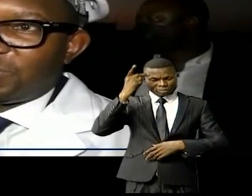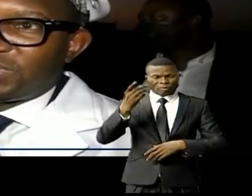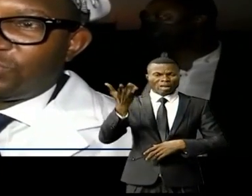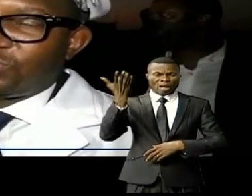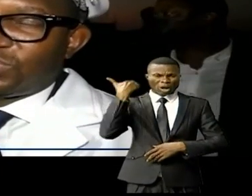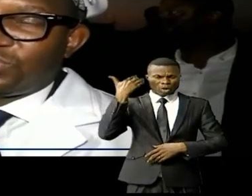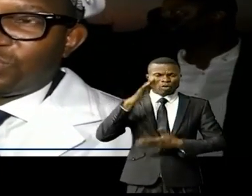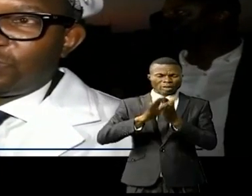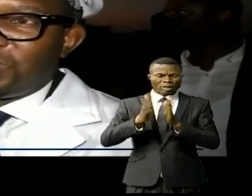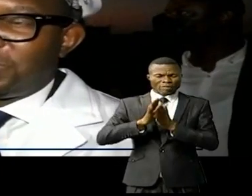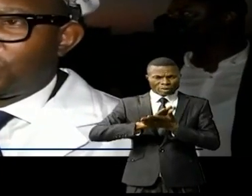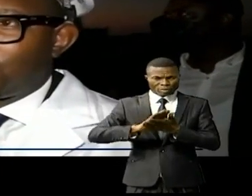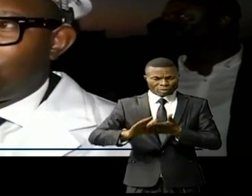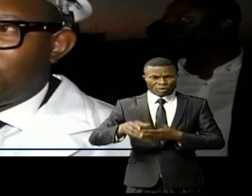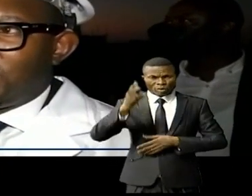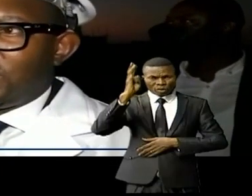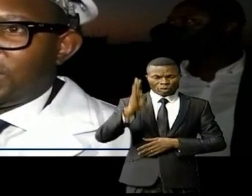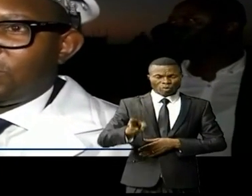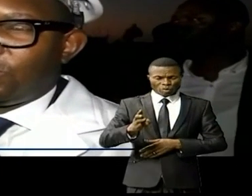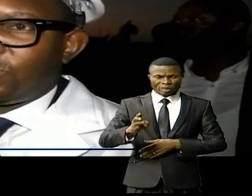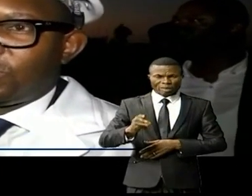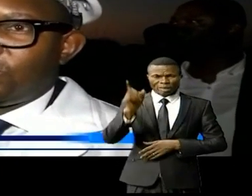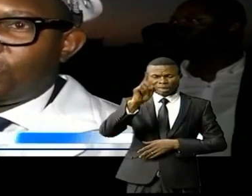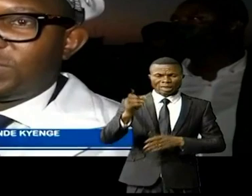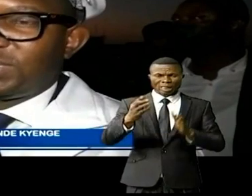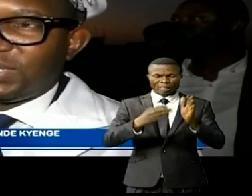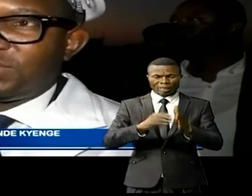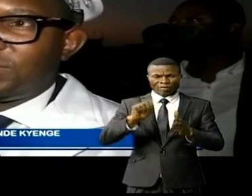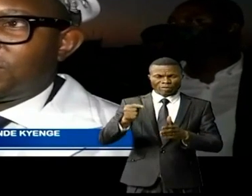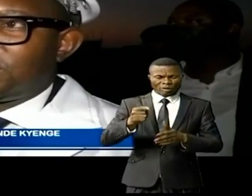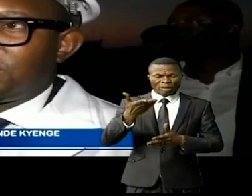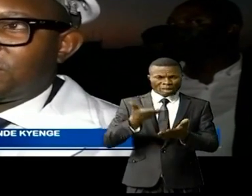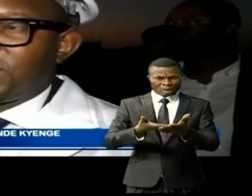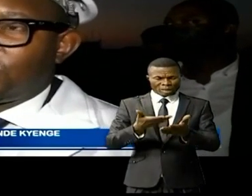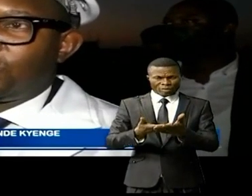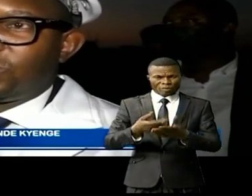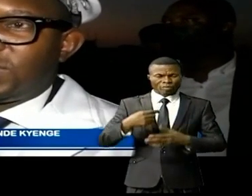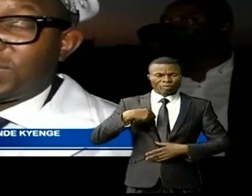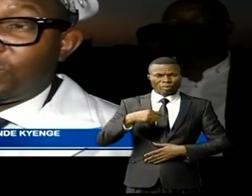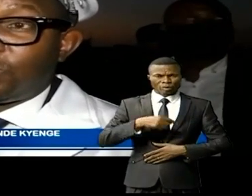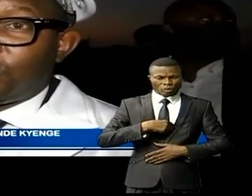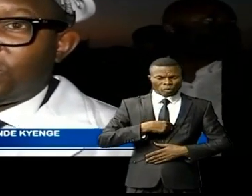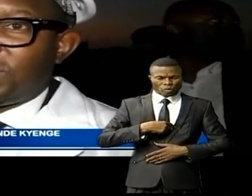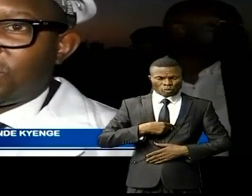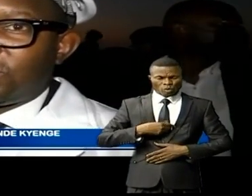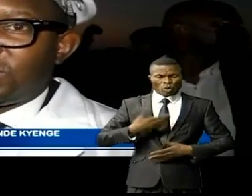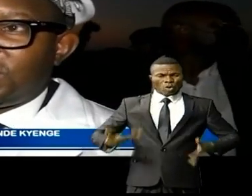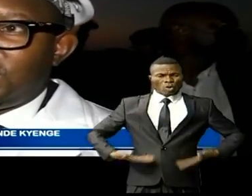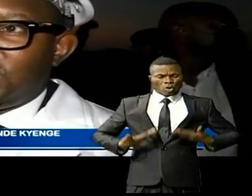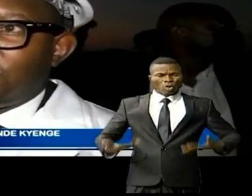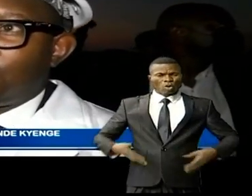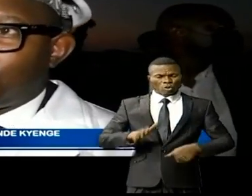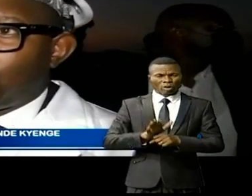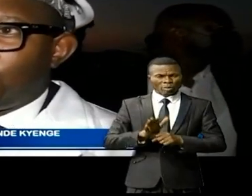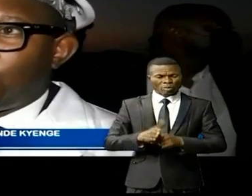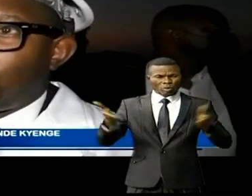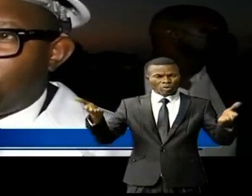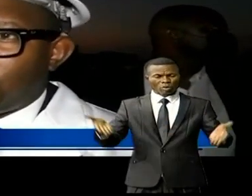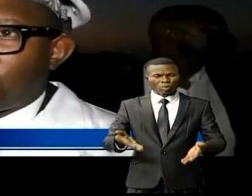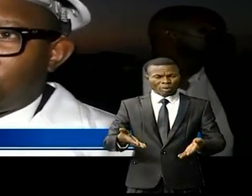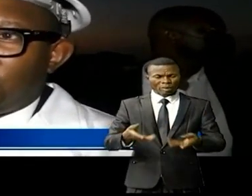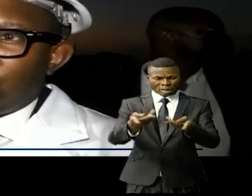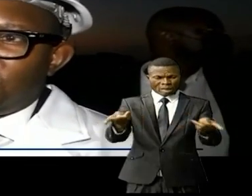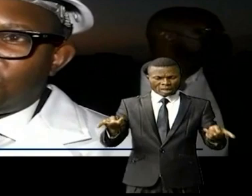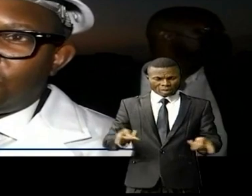avec une capacité de 330 000 mètres cubes. Et donc nous, on est très enthousiastes, très heureux d'être ici ce jour pour